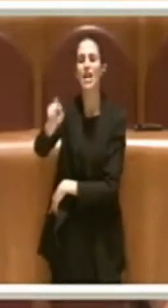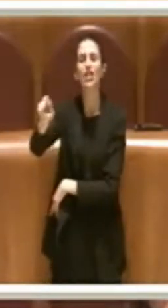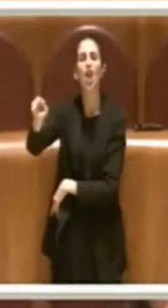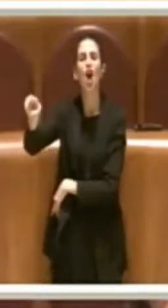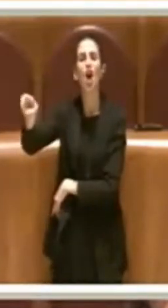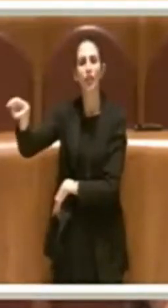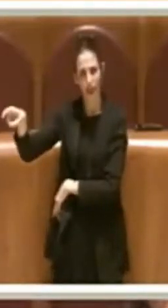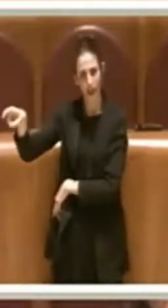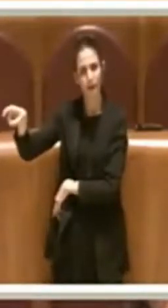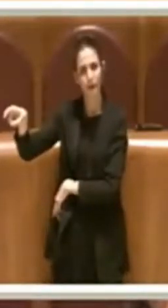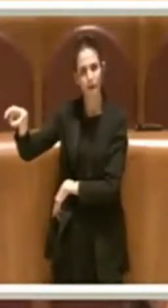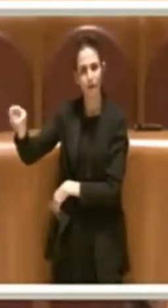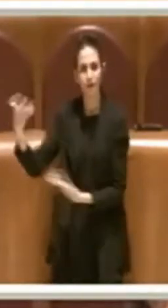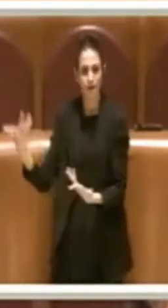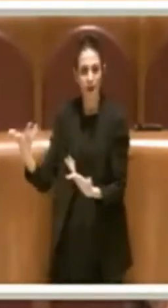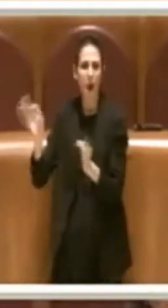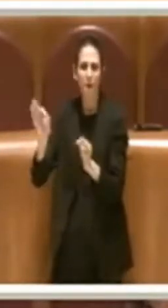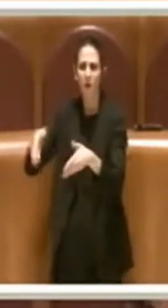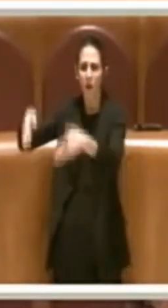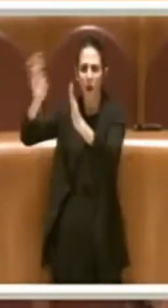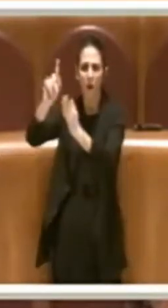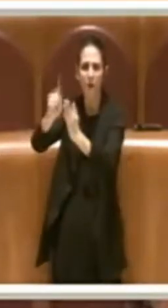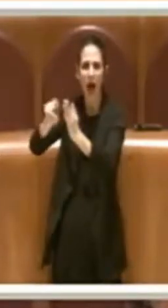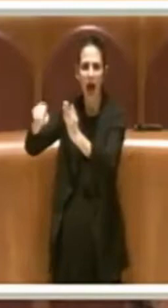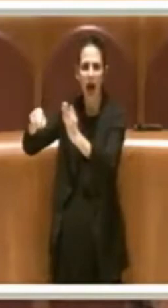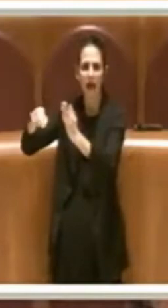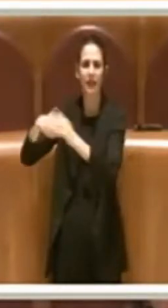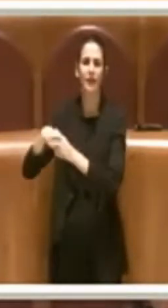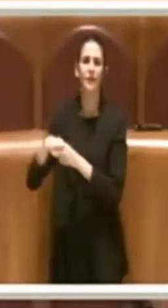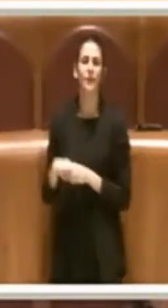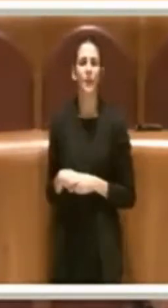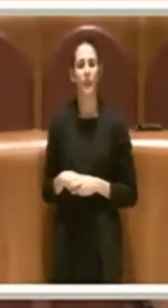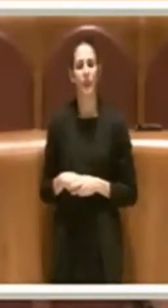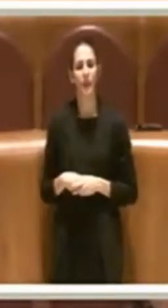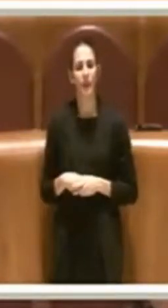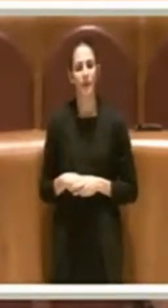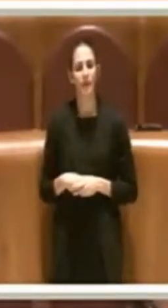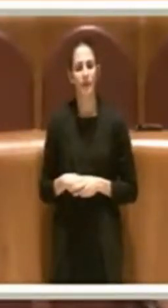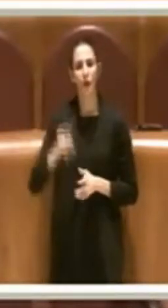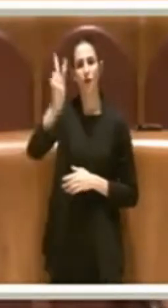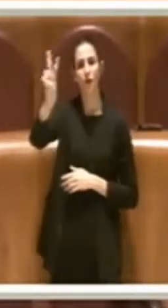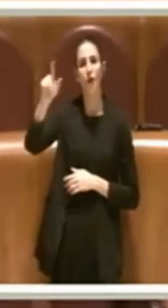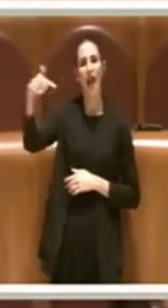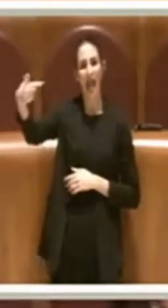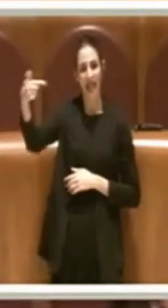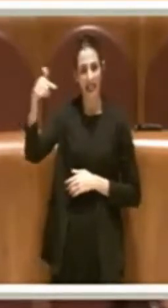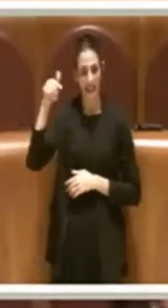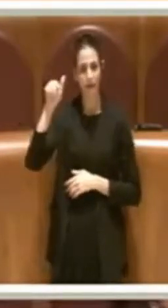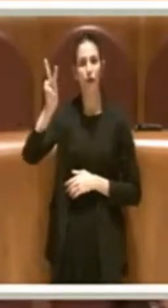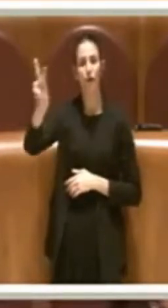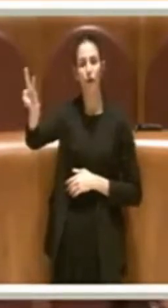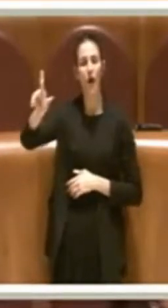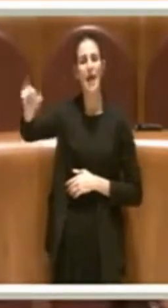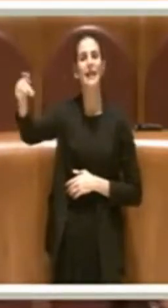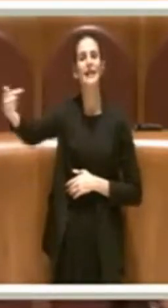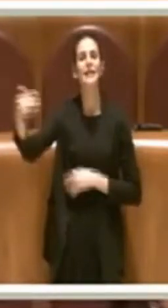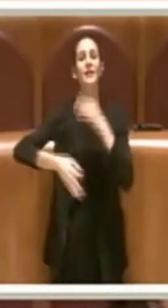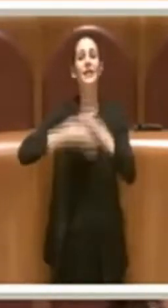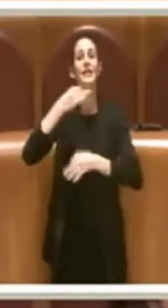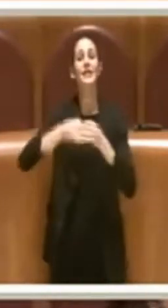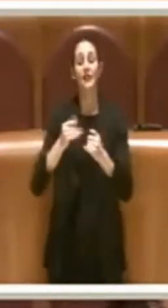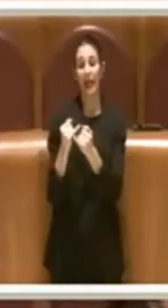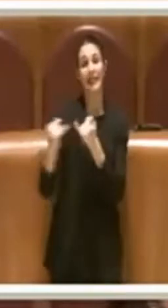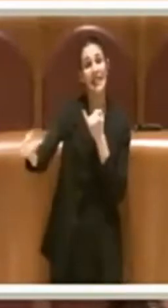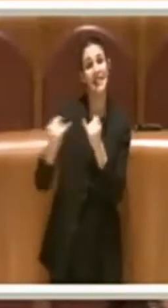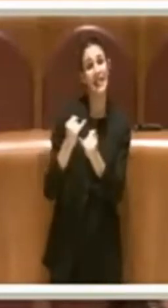ossia macchine-slot VLT, nei peggiori casi. Quindi stiamo parlando di un distanziometro che per ben cinque anni nella legge